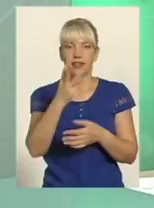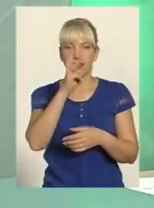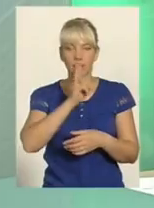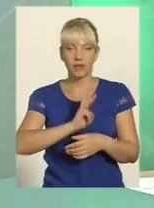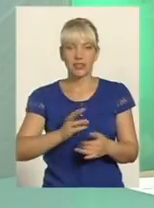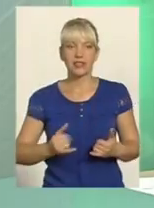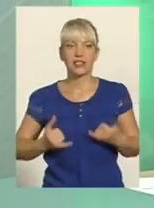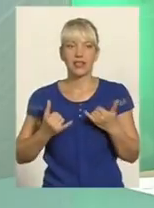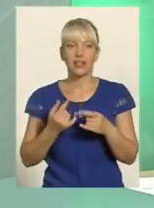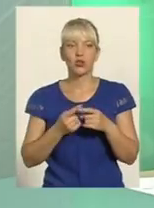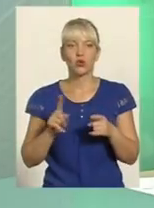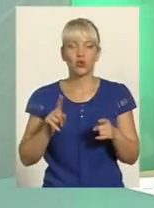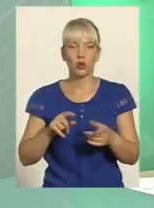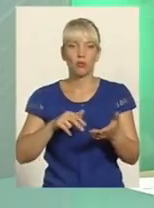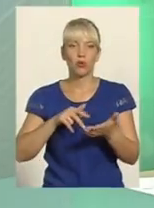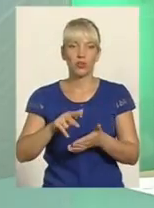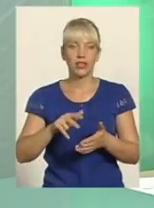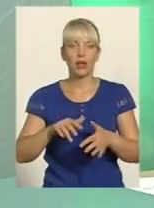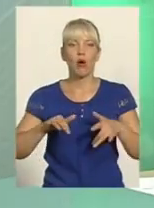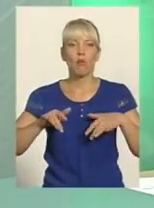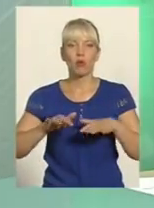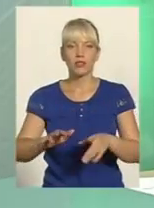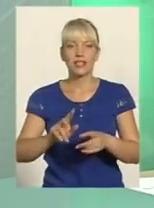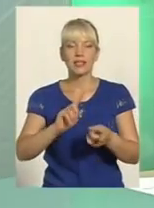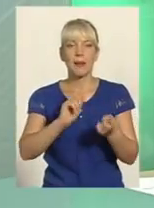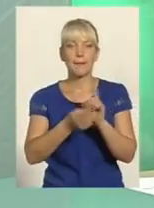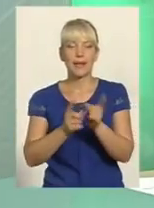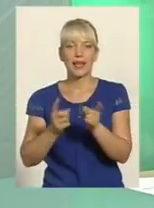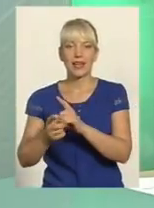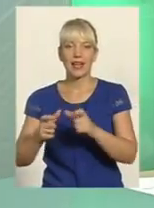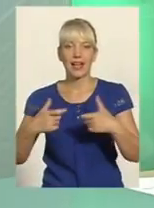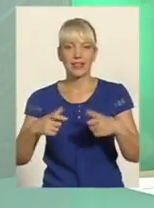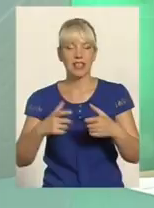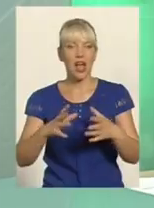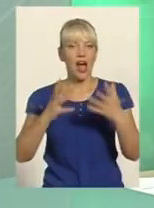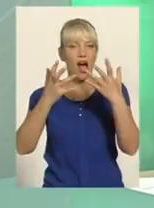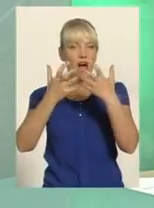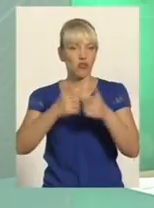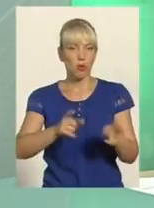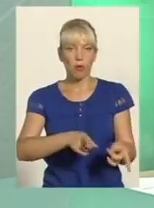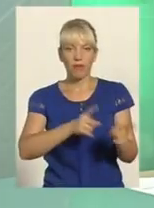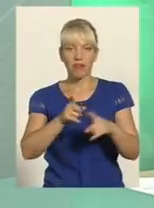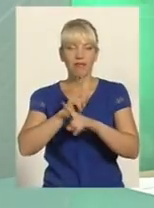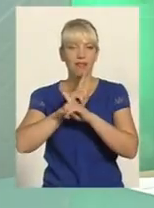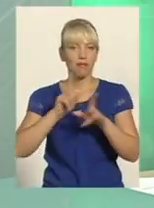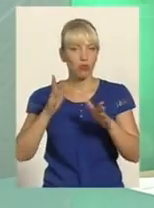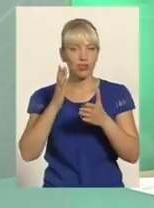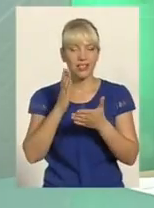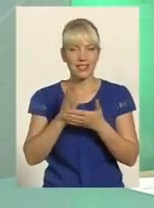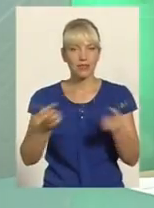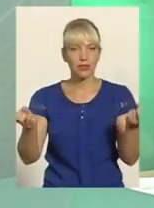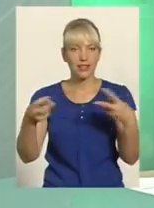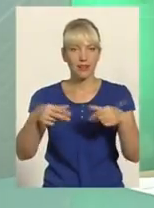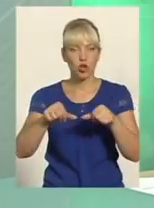пройти процес переатестації Автоматичного переведення не буде, створюються відповідні поліцейські комісії